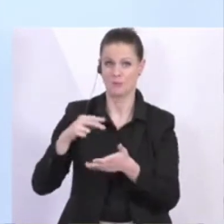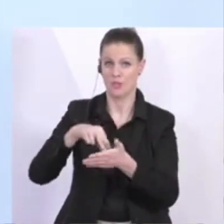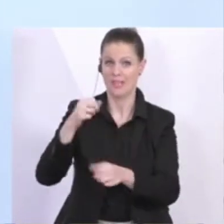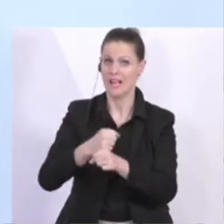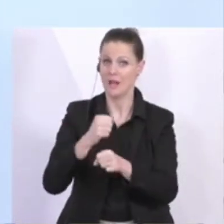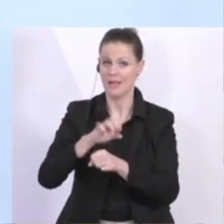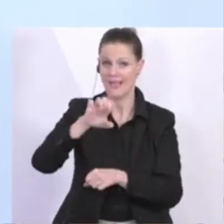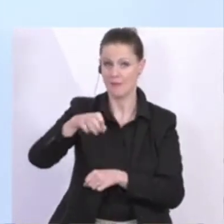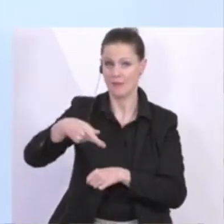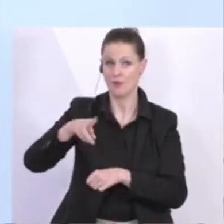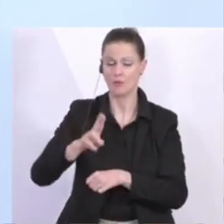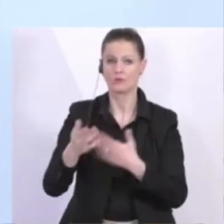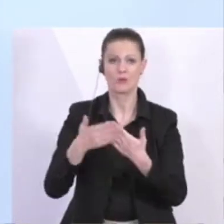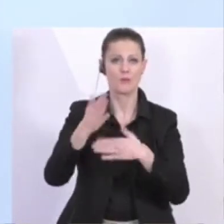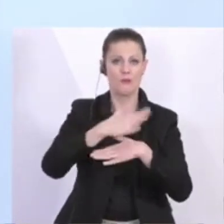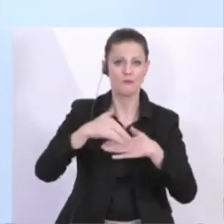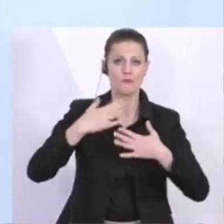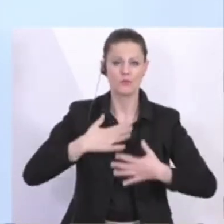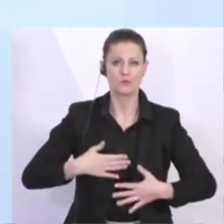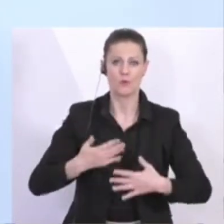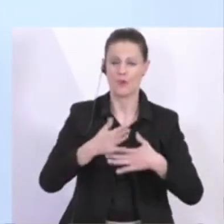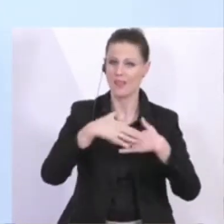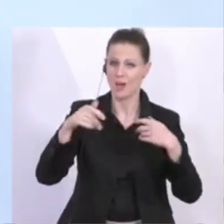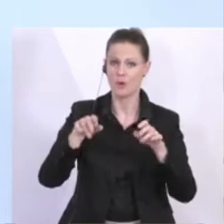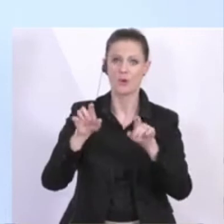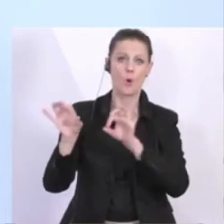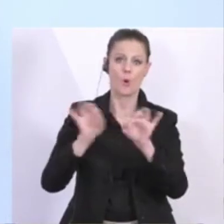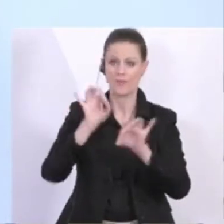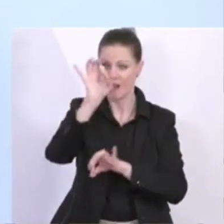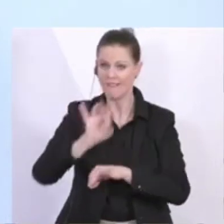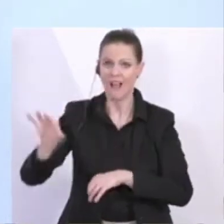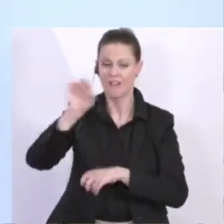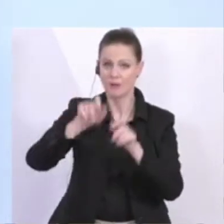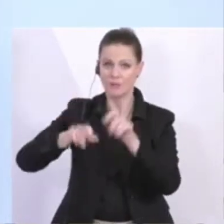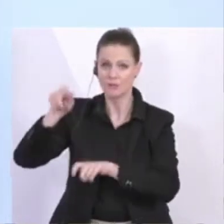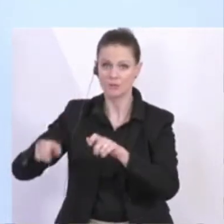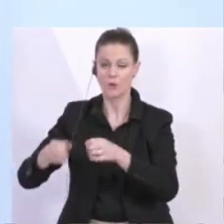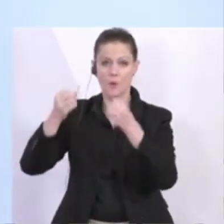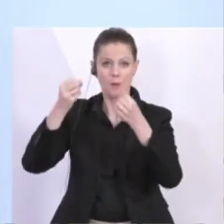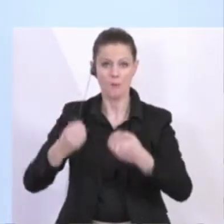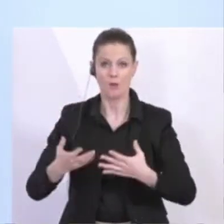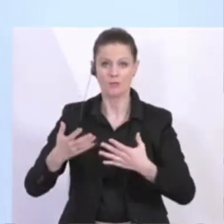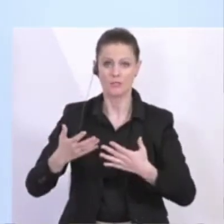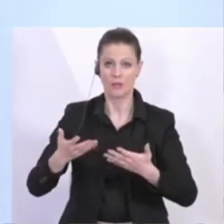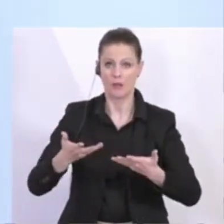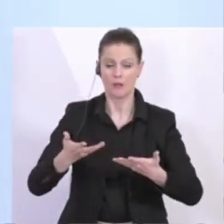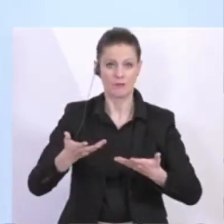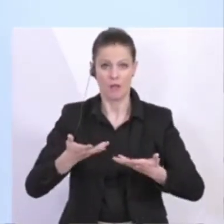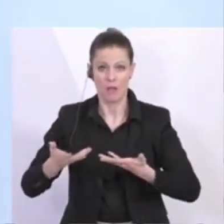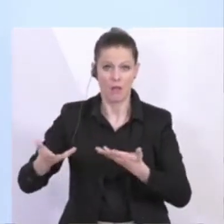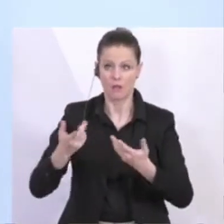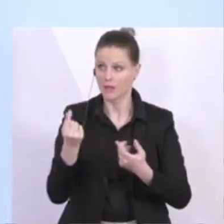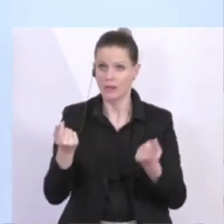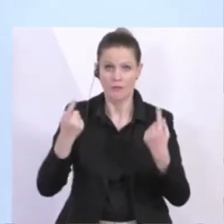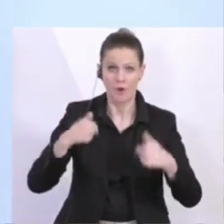von der Physiotherapeutin bis zum Grafiker und denen auf einmal ihre Lebensgrundlage weggebrochen ist. Hier wird es